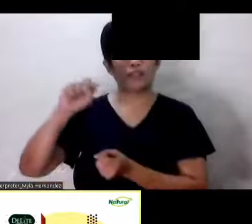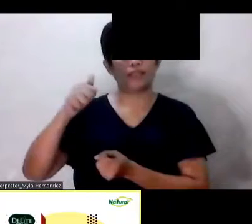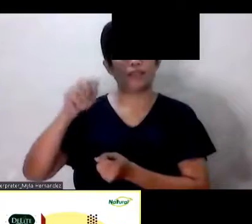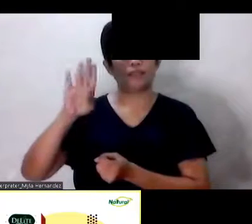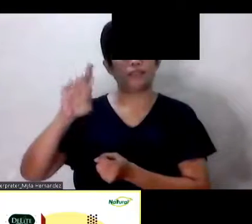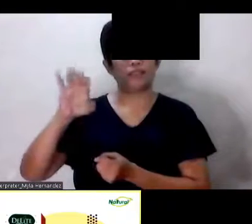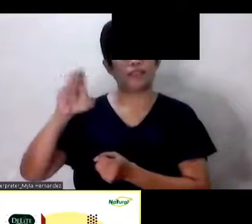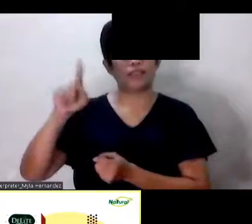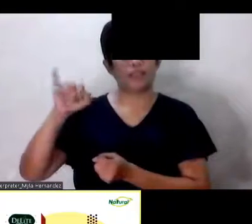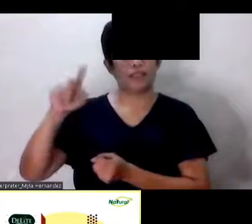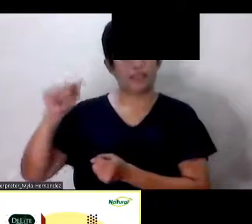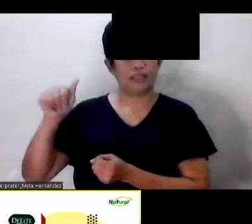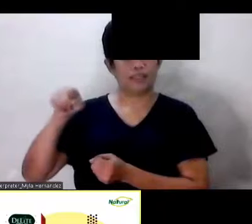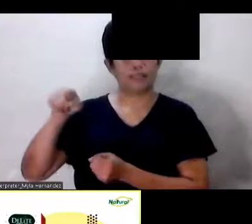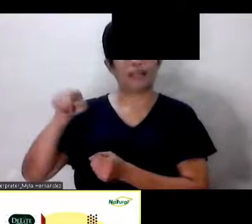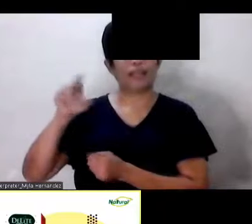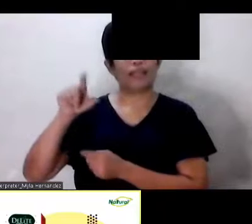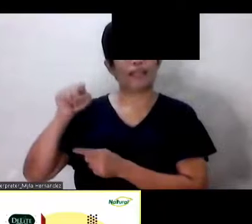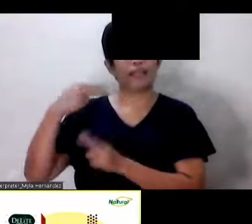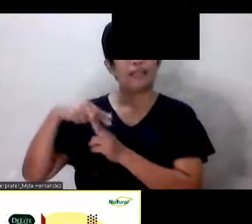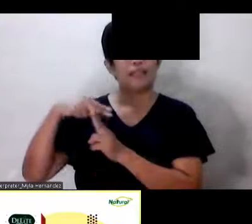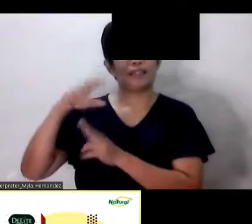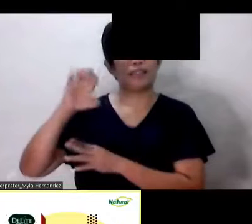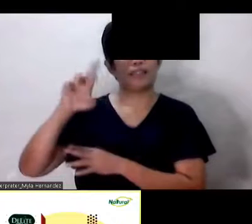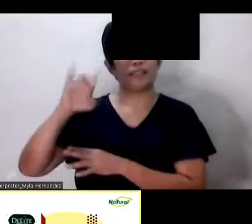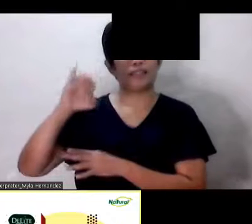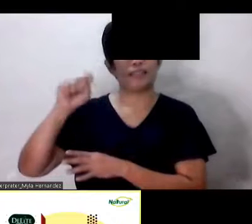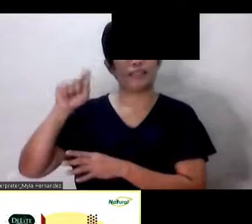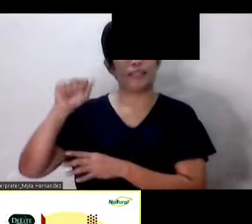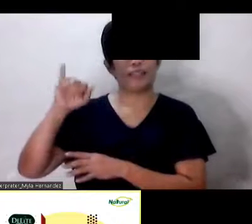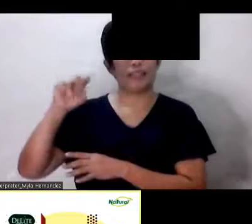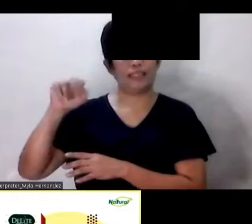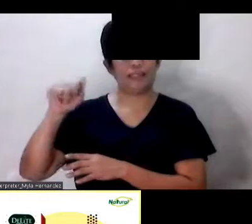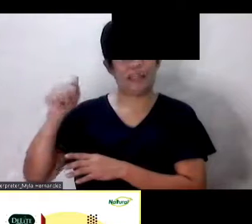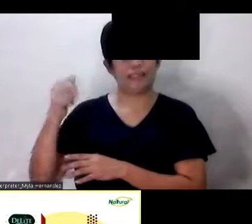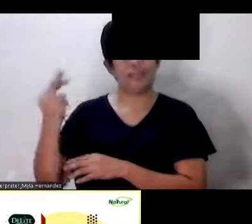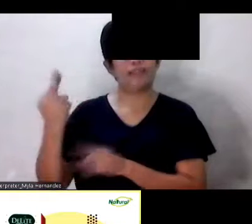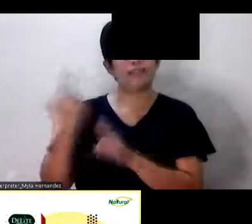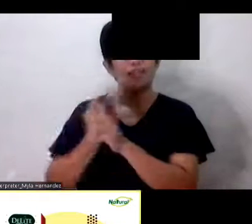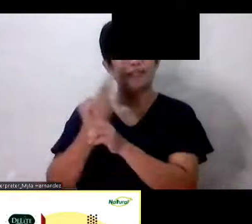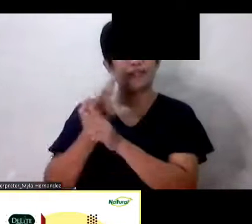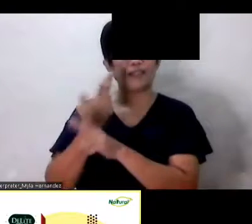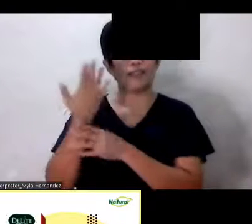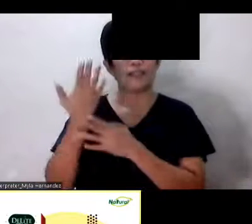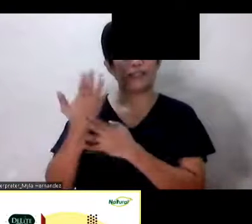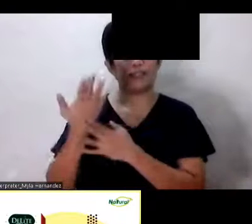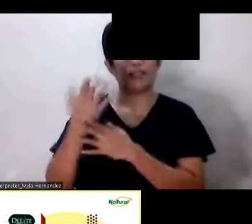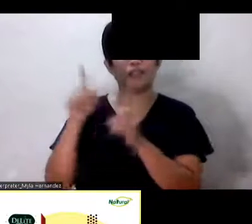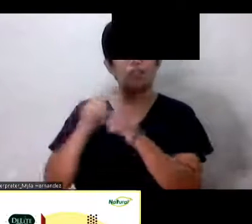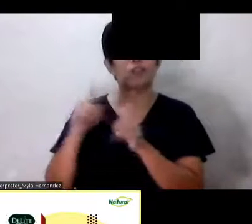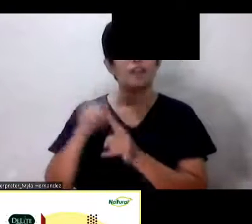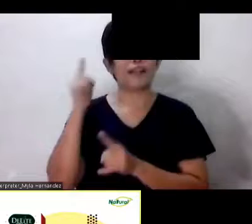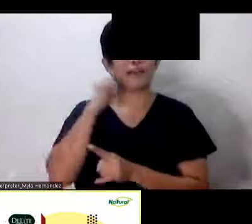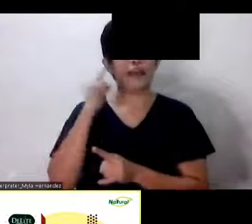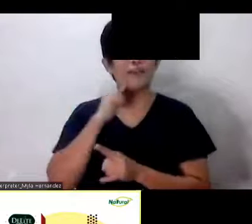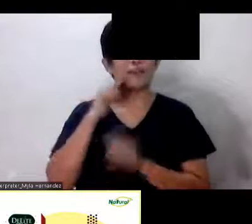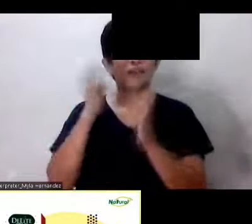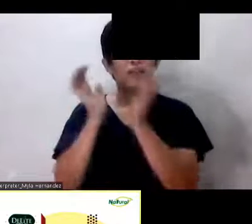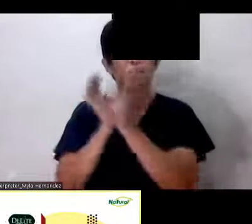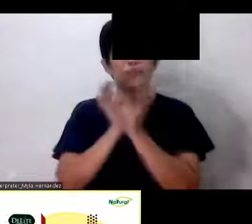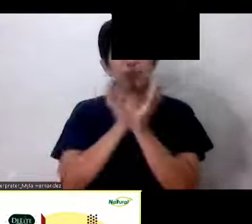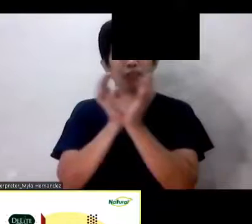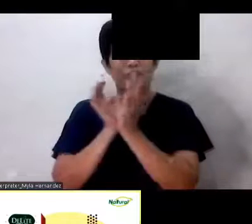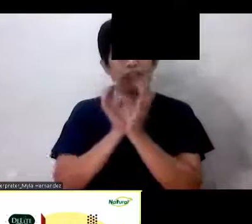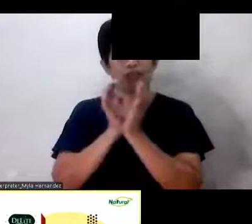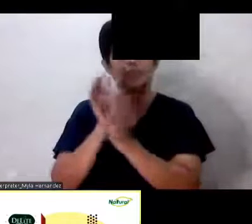Morales Okay, regular listener rin po natin siya Gusto ko rin batiin ang ating deaf and youth community Pinapangunahan ni